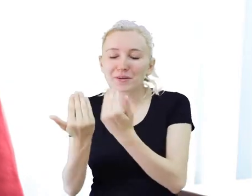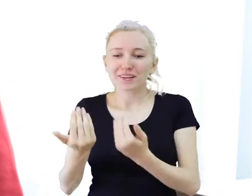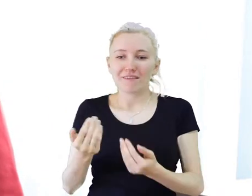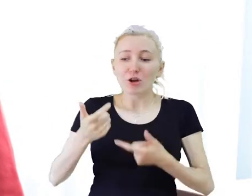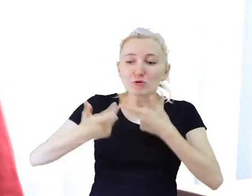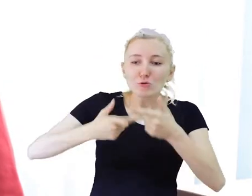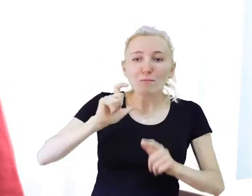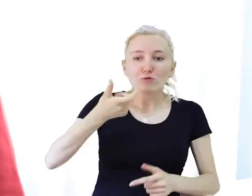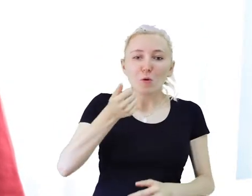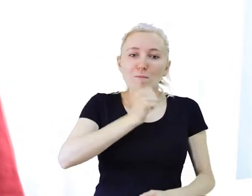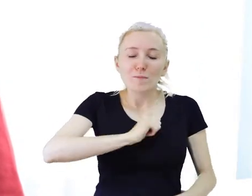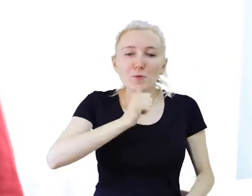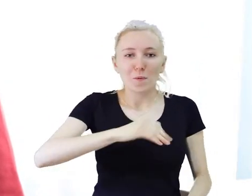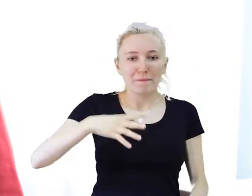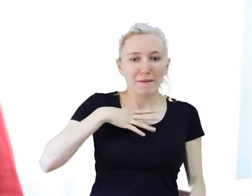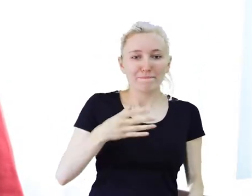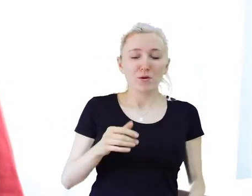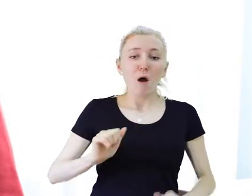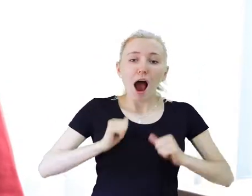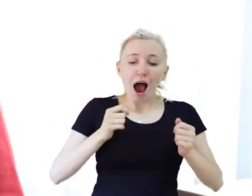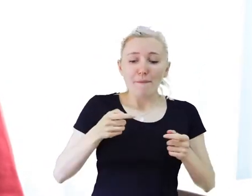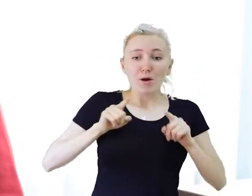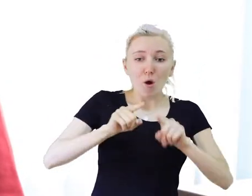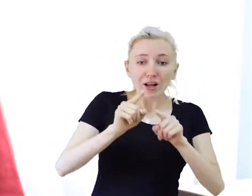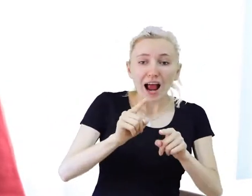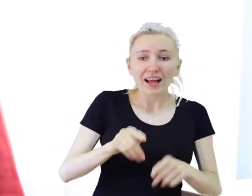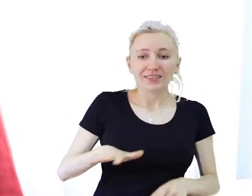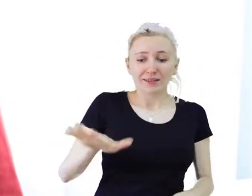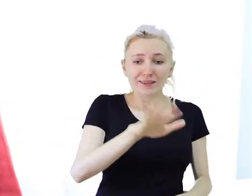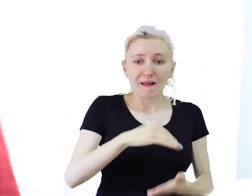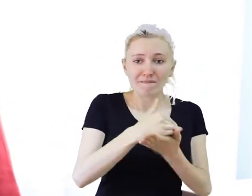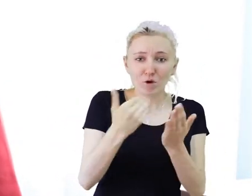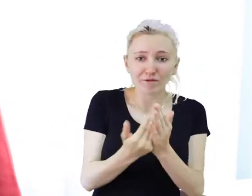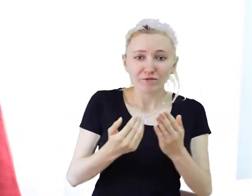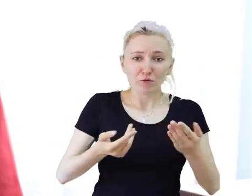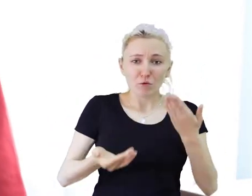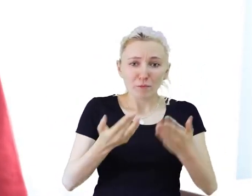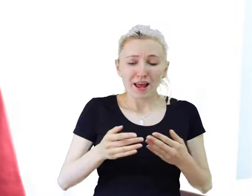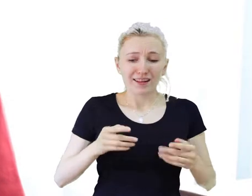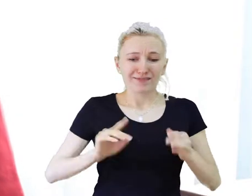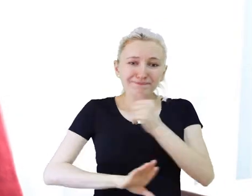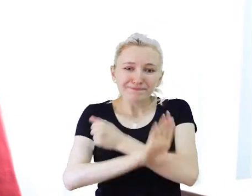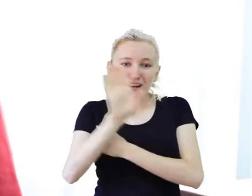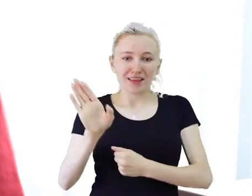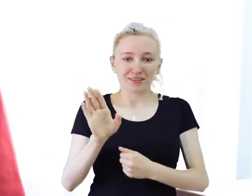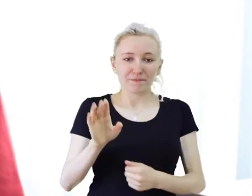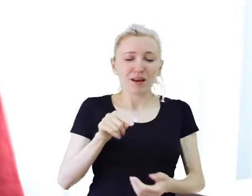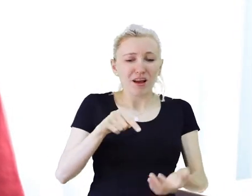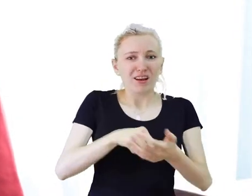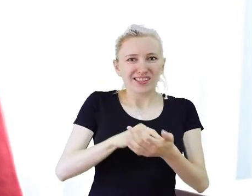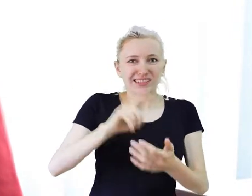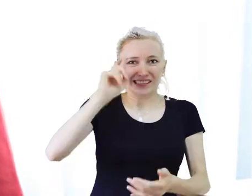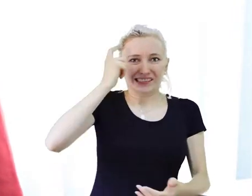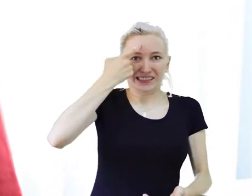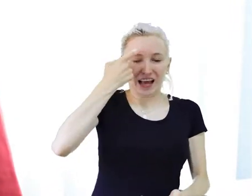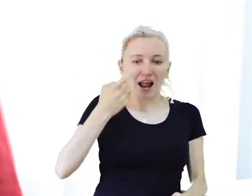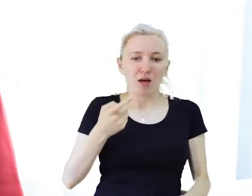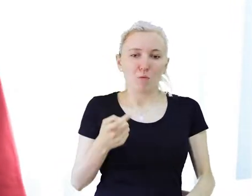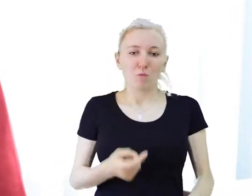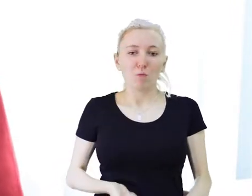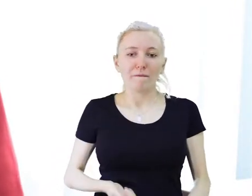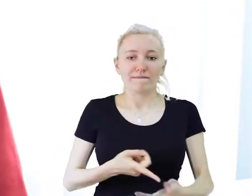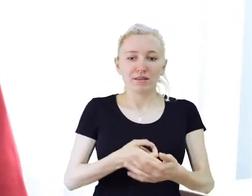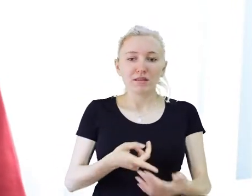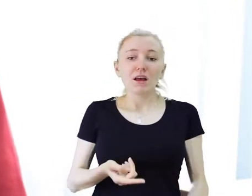próbowaliśmy coś zrobić, żeby reprezentować organizację z kraju Województwa Lubelskiego.